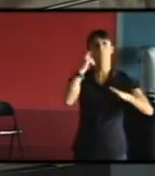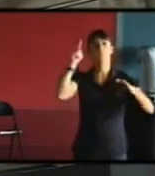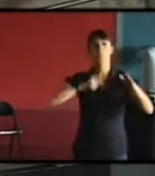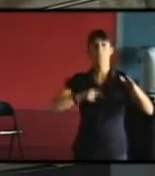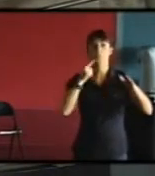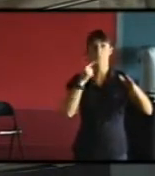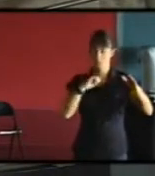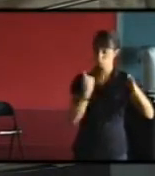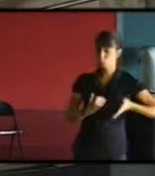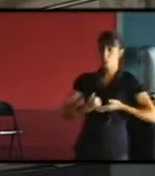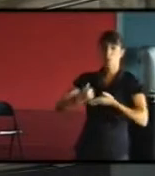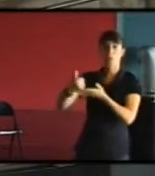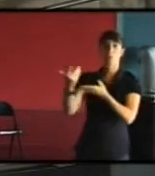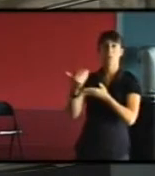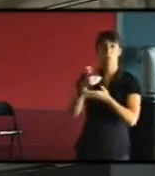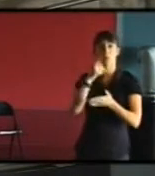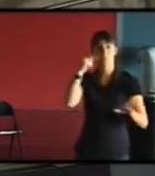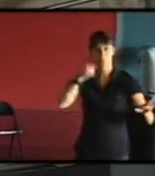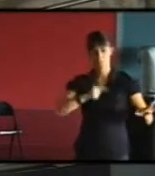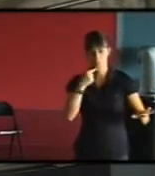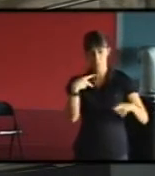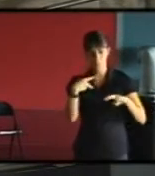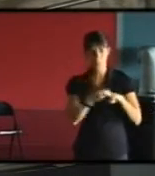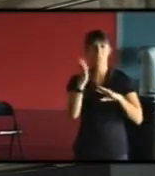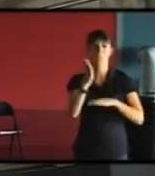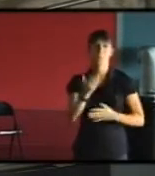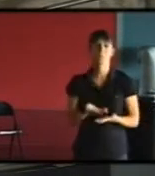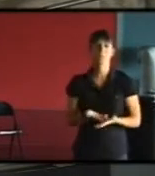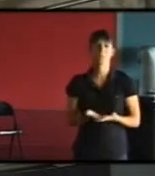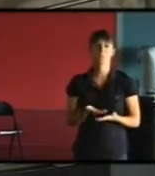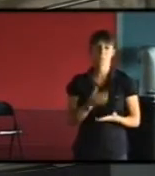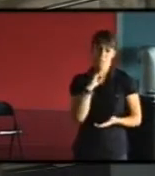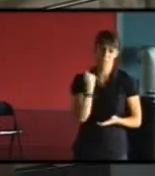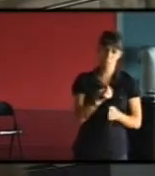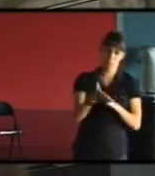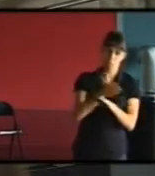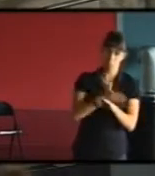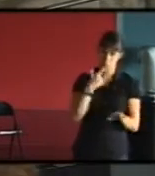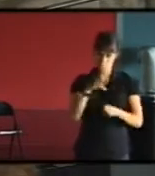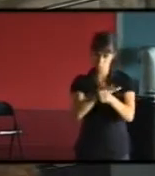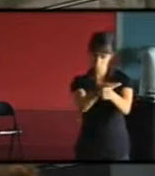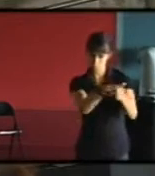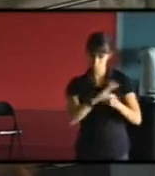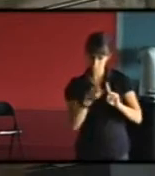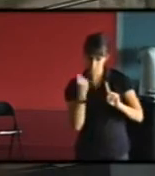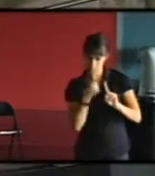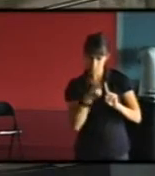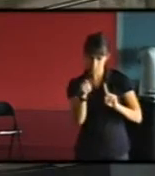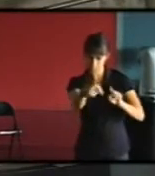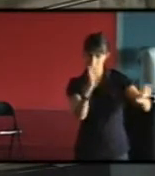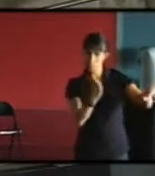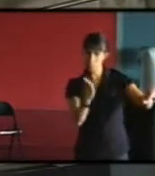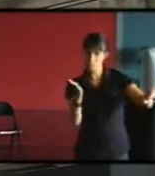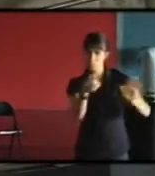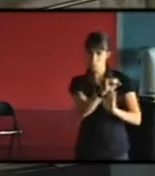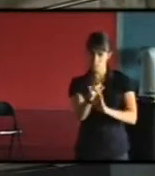proposer des outils un petit peu plus simples qui vont permettre, là aussi, d'identifier un certain nombre de zones clés, un certain nombre de points